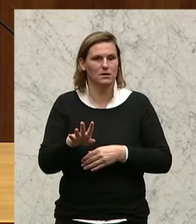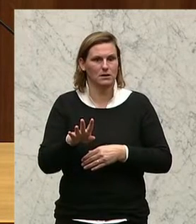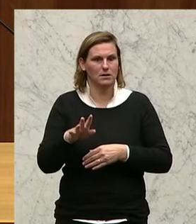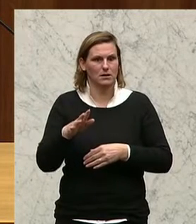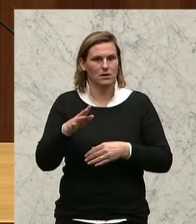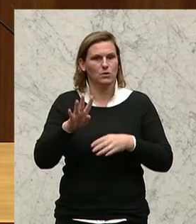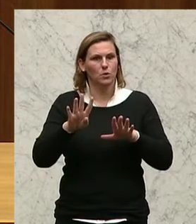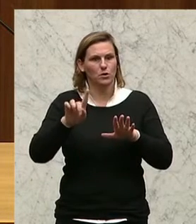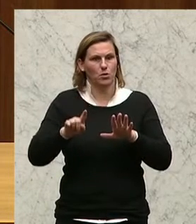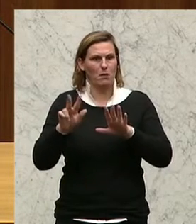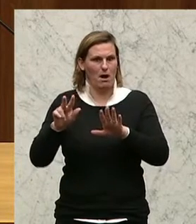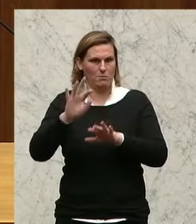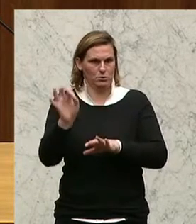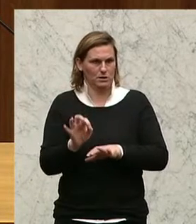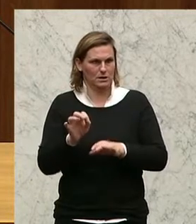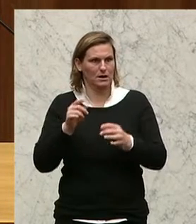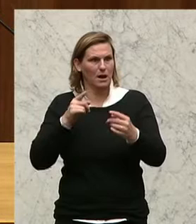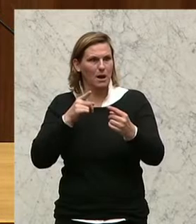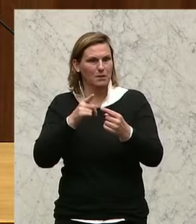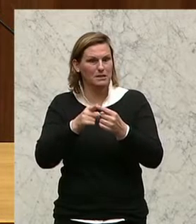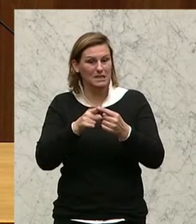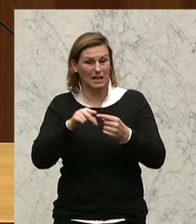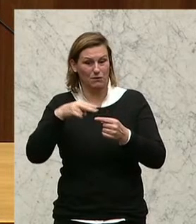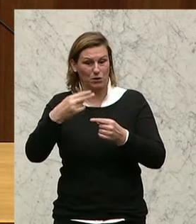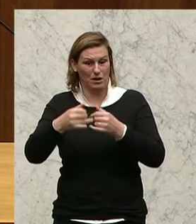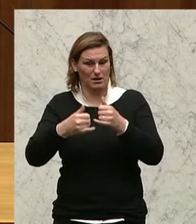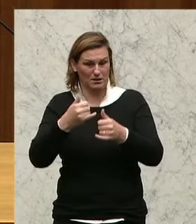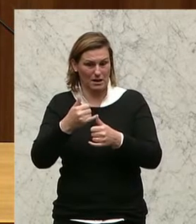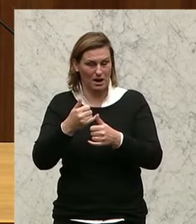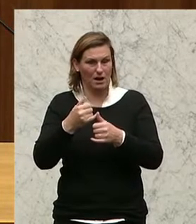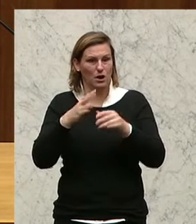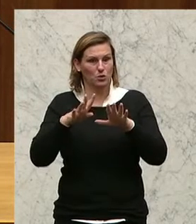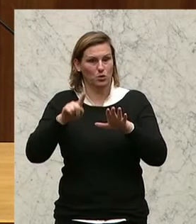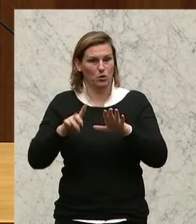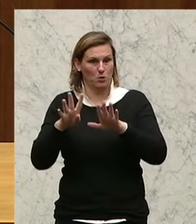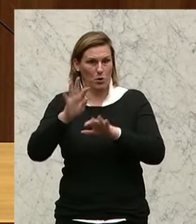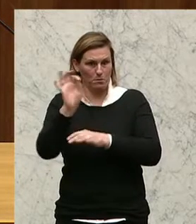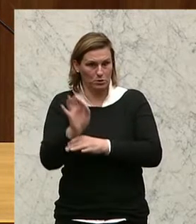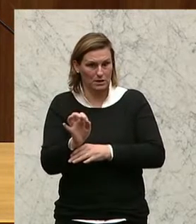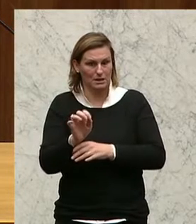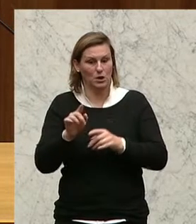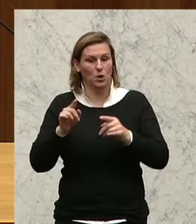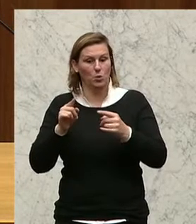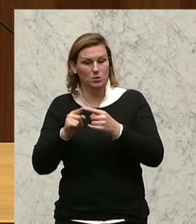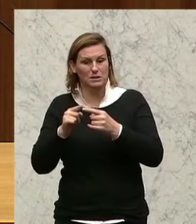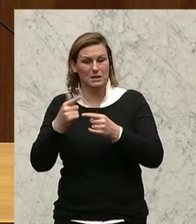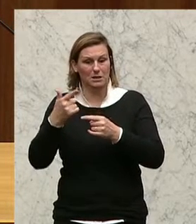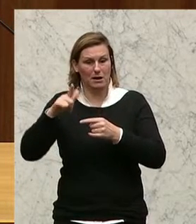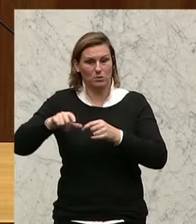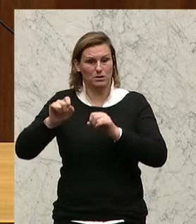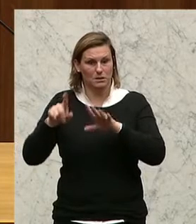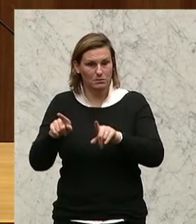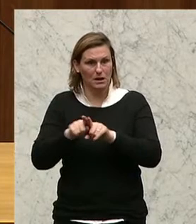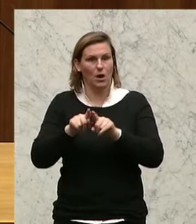9,8%. Das Ziel für 2016 waren 9,9% und das Ziel für 2017 ist auch